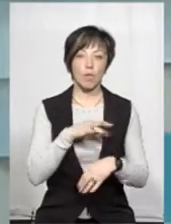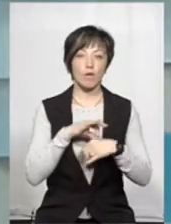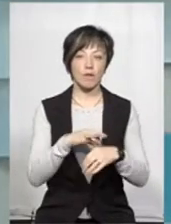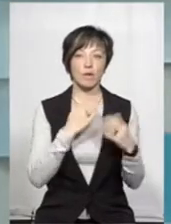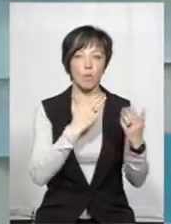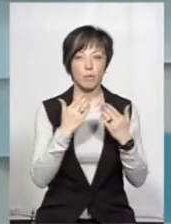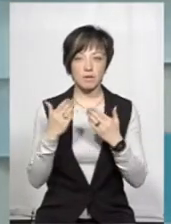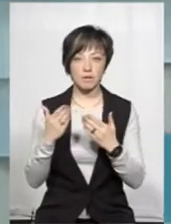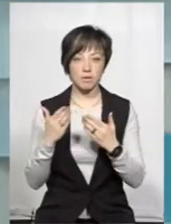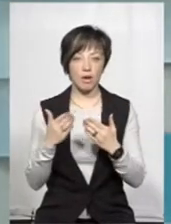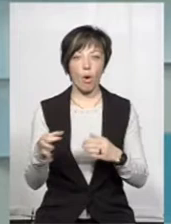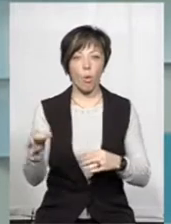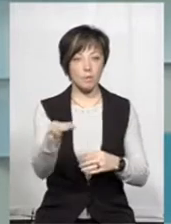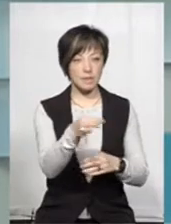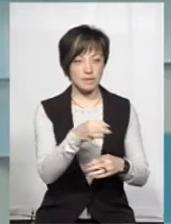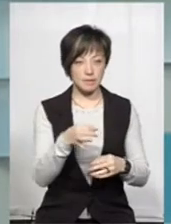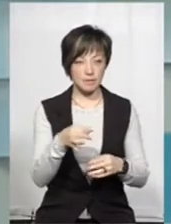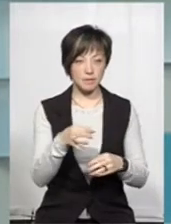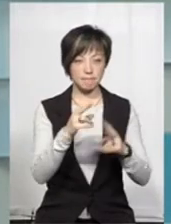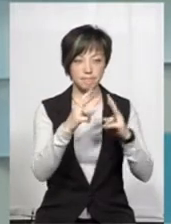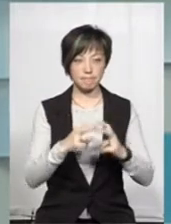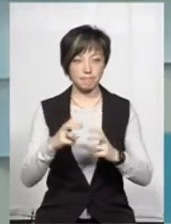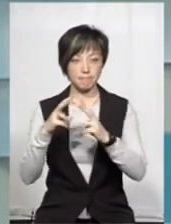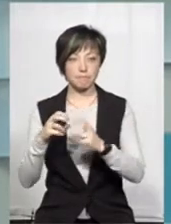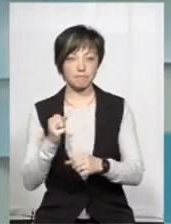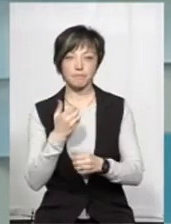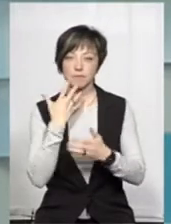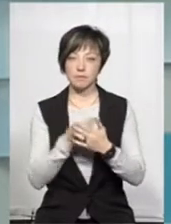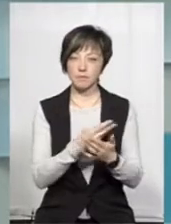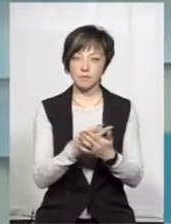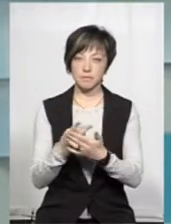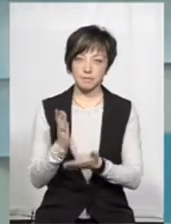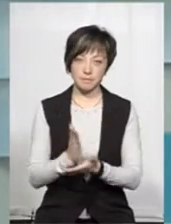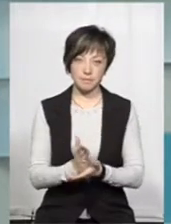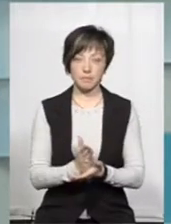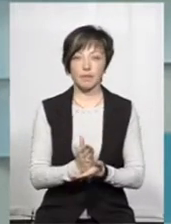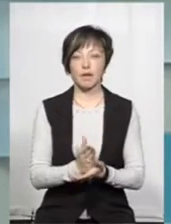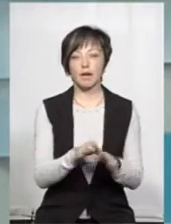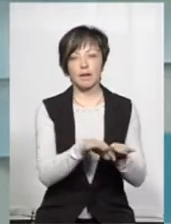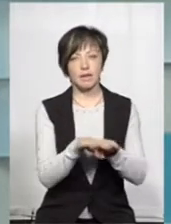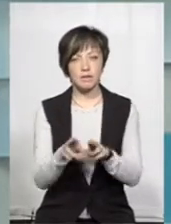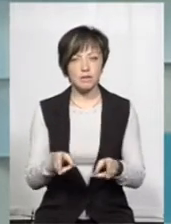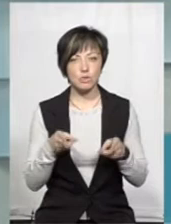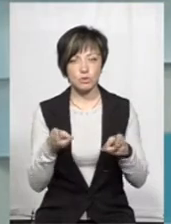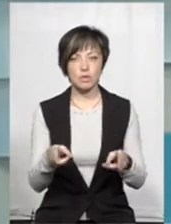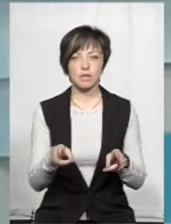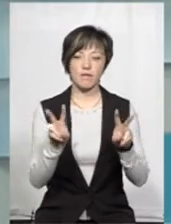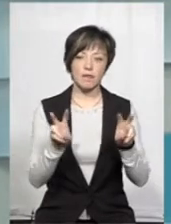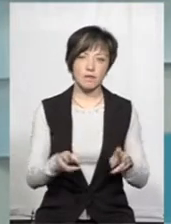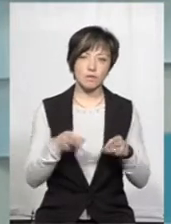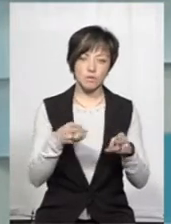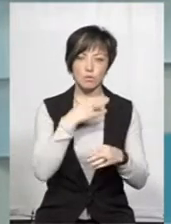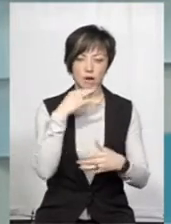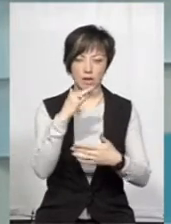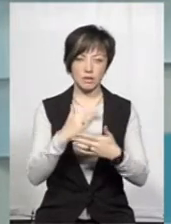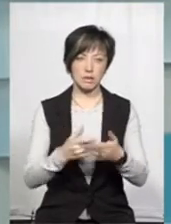проведене опитування в розрізі областей, так? По кожній області є свої показники, там, що стосується рівня злочинності, видів злочин,